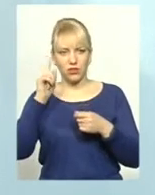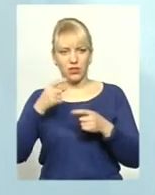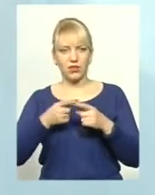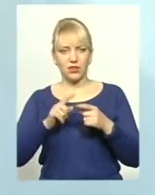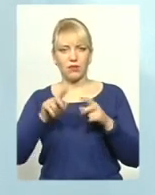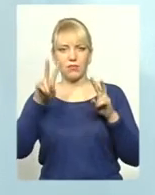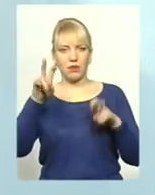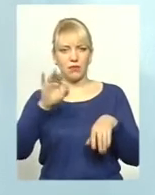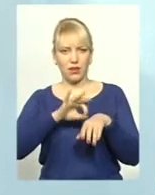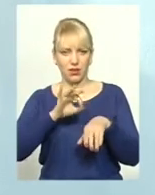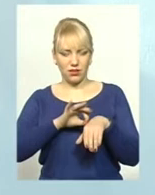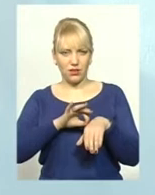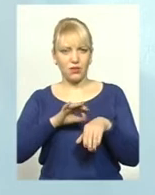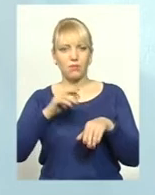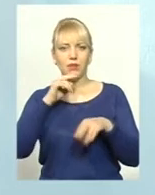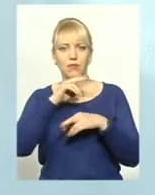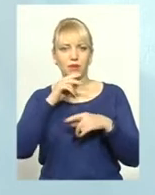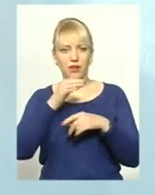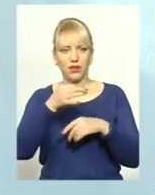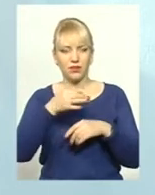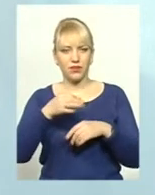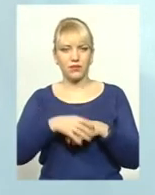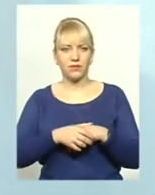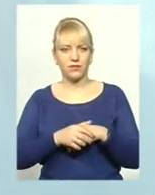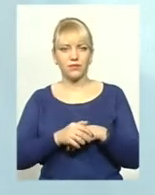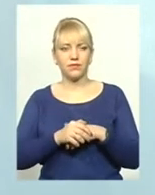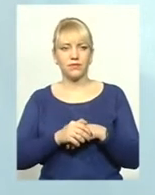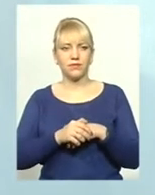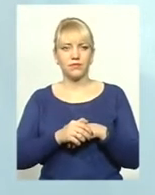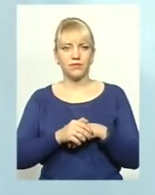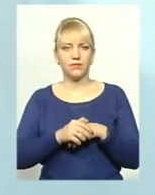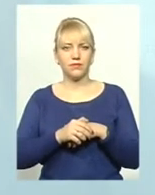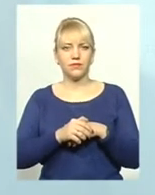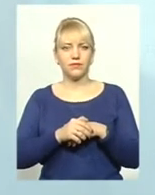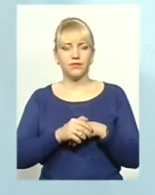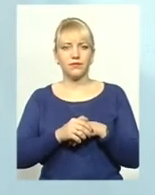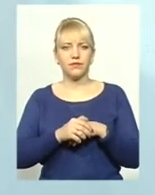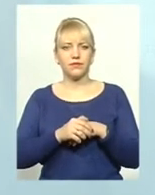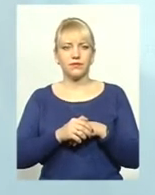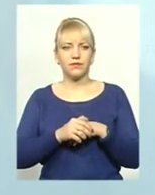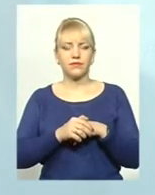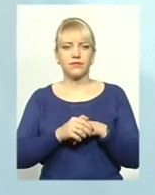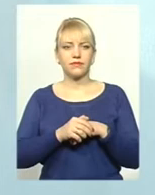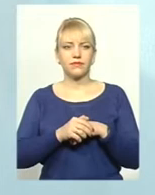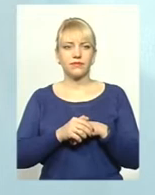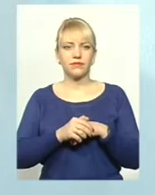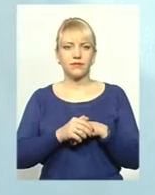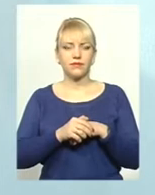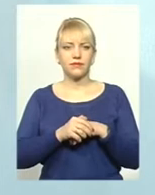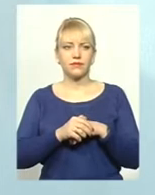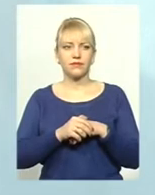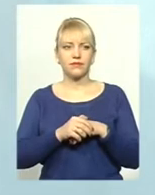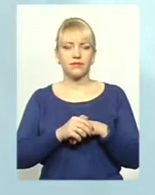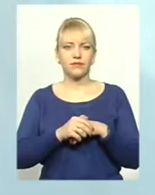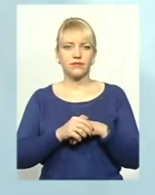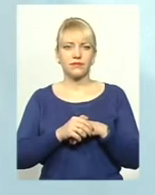говорю. Прошу, пробачте, Ліночка, дуже вас прошу. Не виводьте в ефір. Один